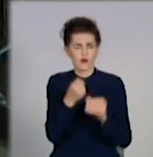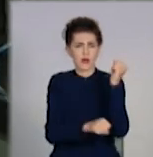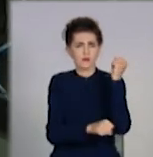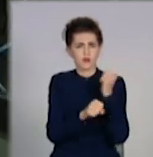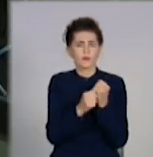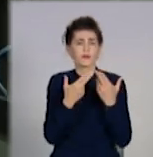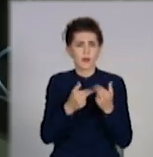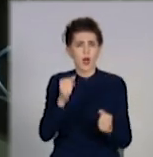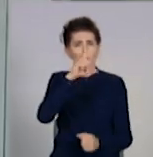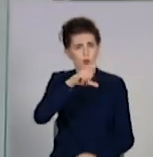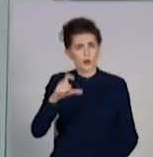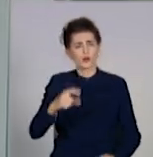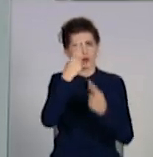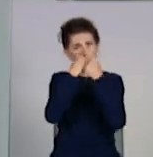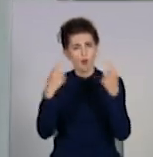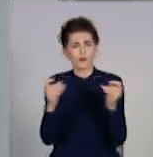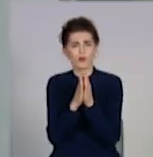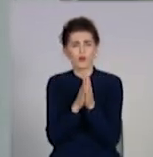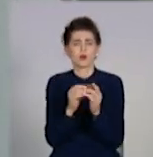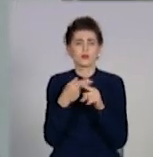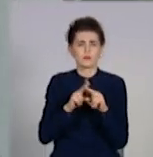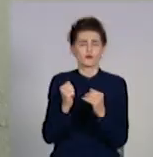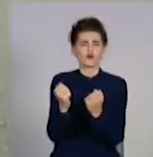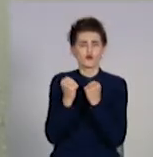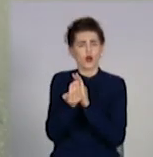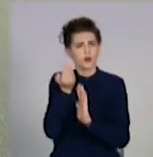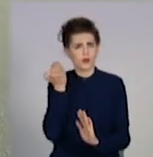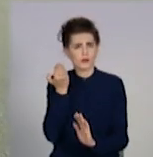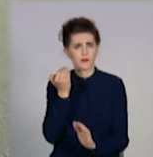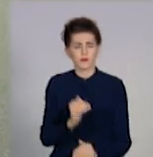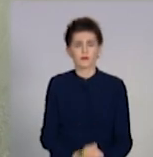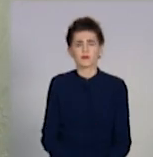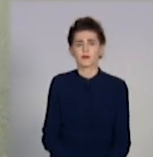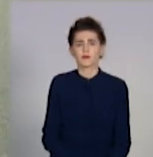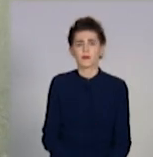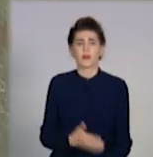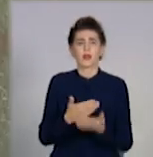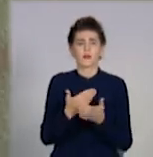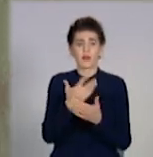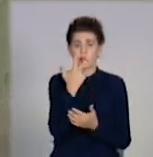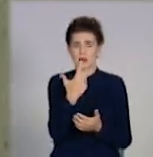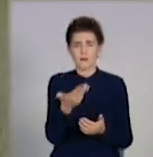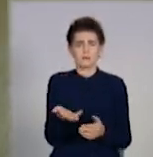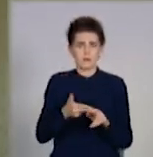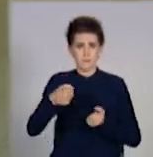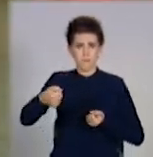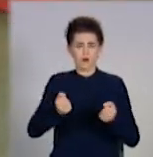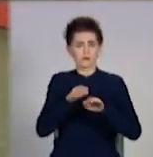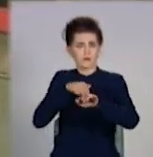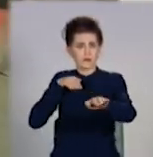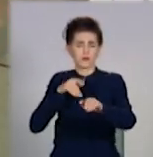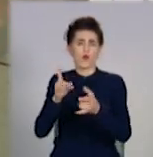Клієнтів попереджають про засоби захисту заздалегідь. Более трьох машин не обслужуємо. Все обрабатується